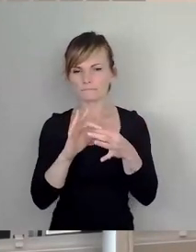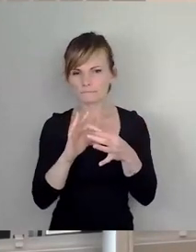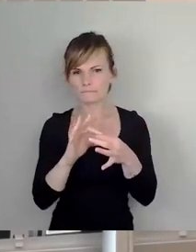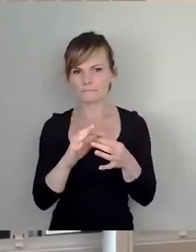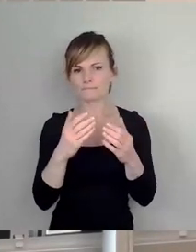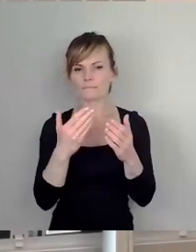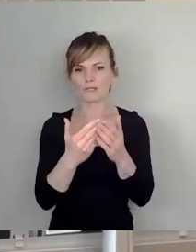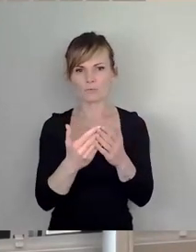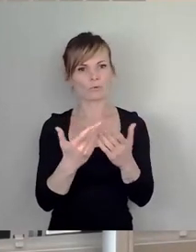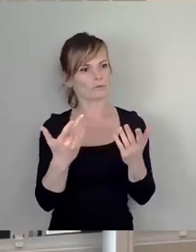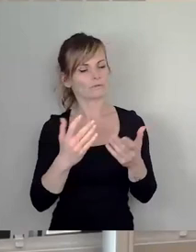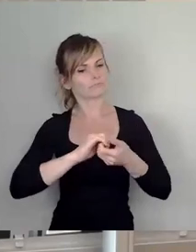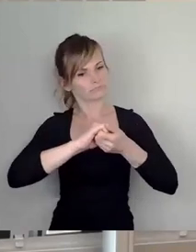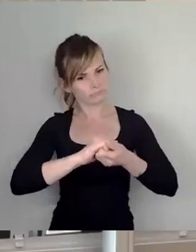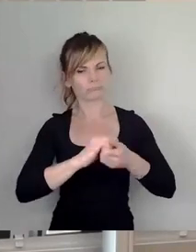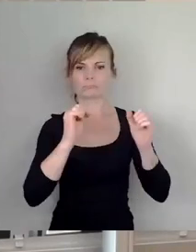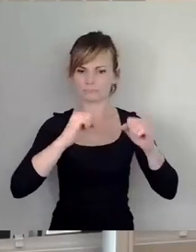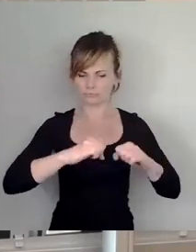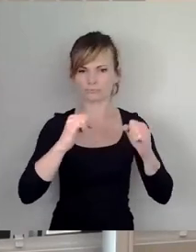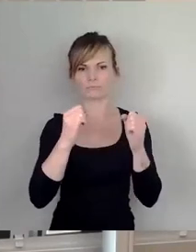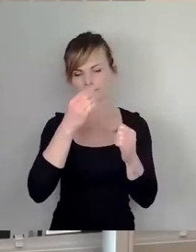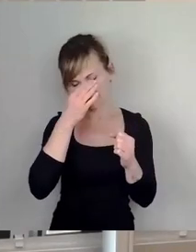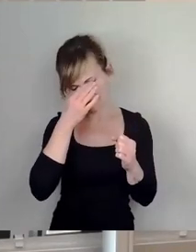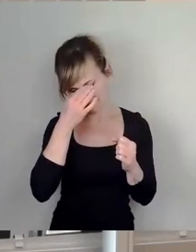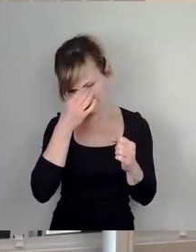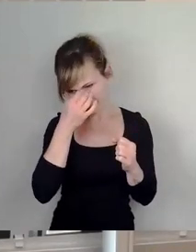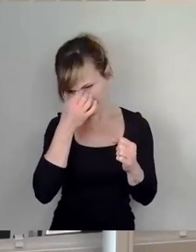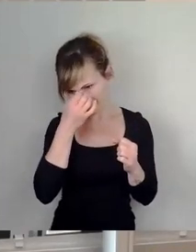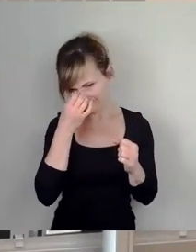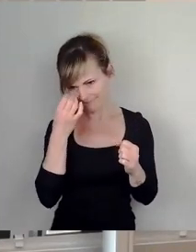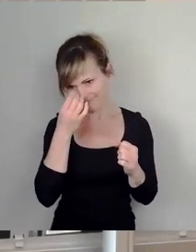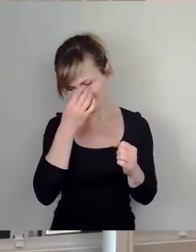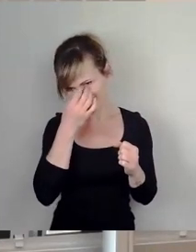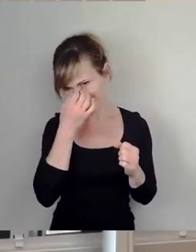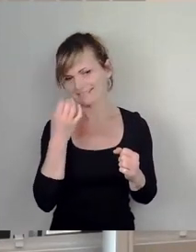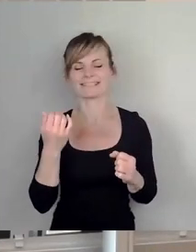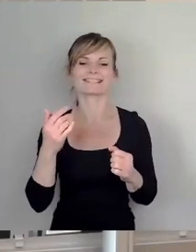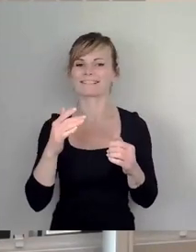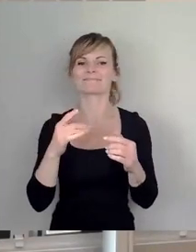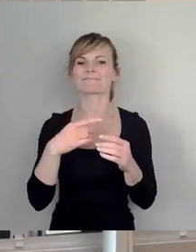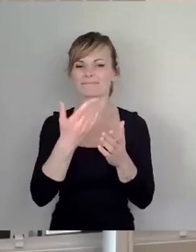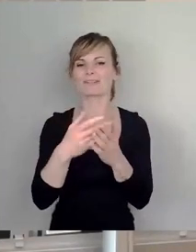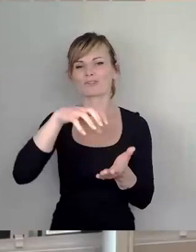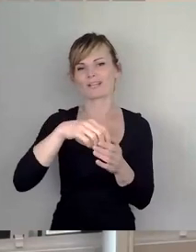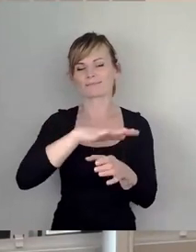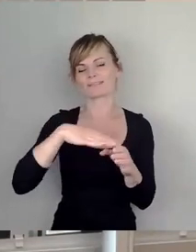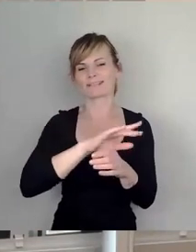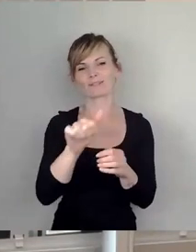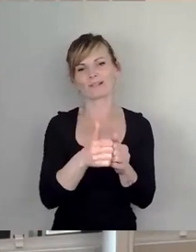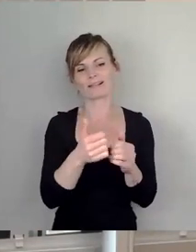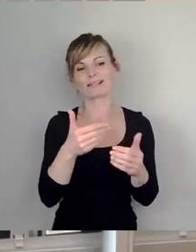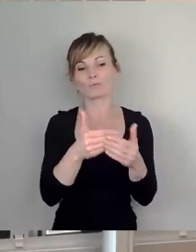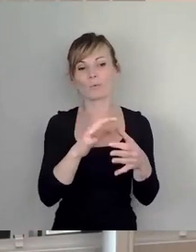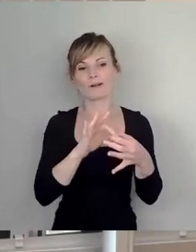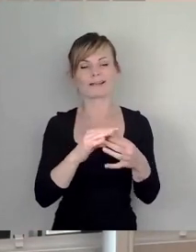dass die Stadtbezirksbeiräte vor Ort entscheiden, wie die Straßen vor Ort zu heißen haben. Und ich